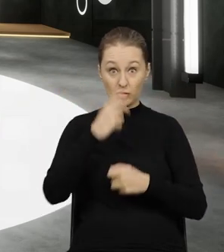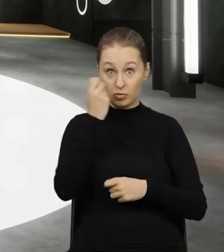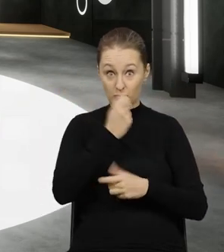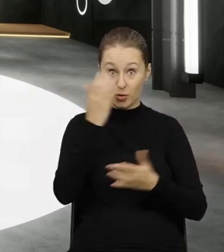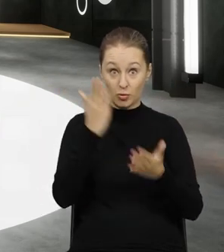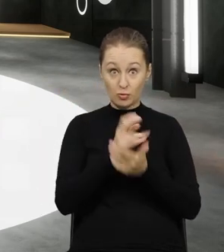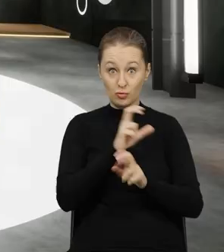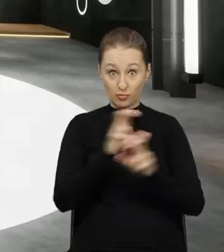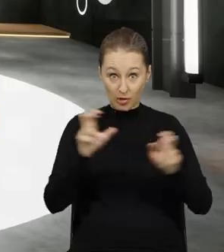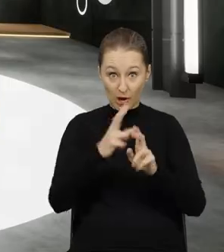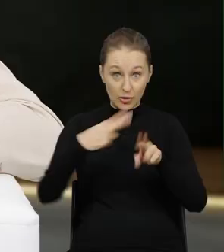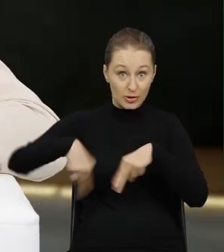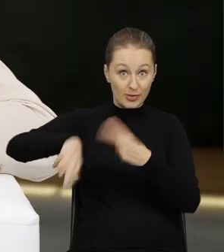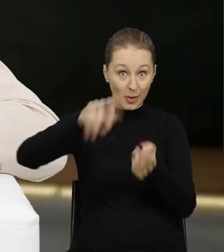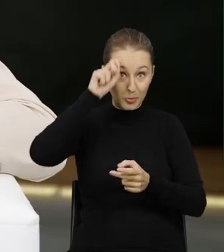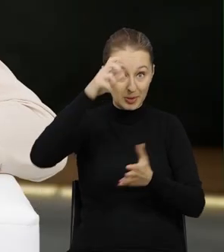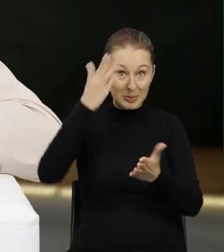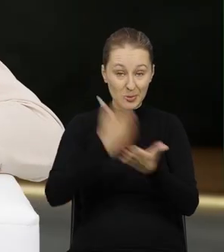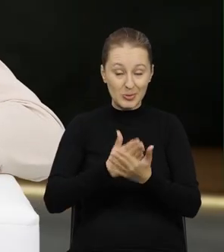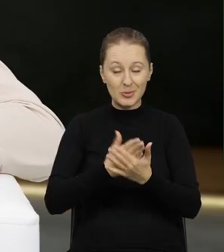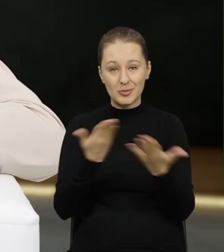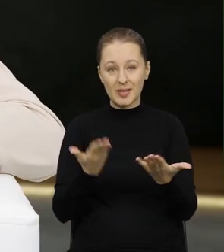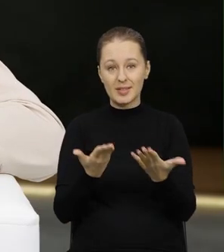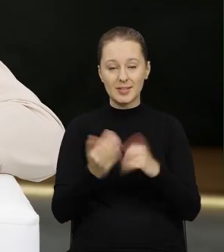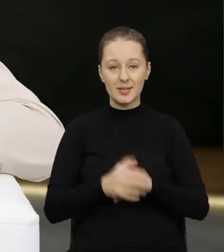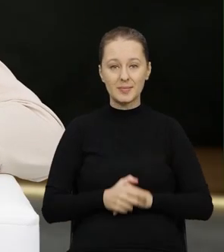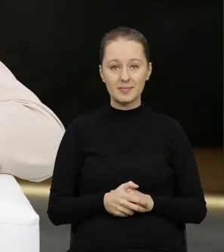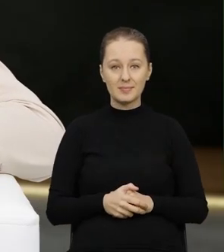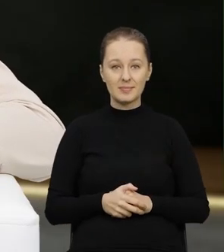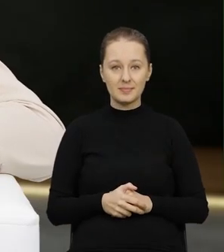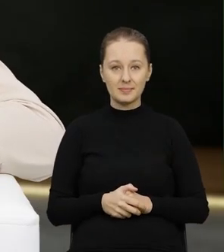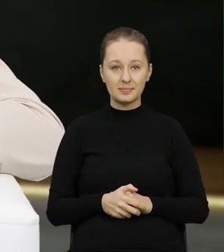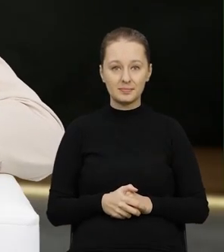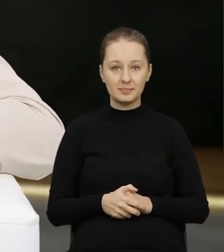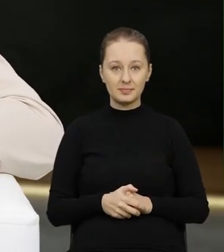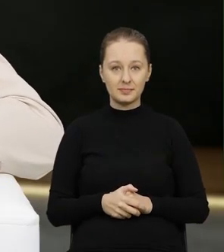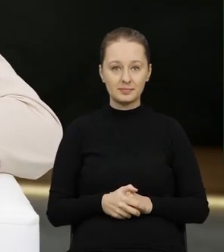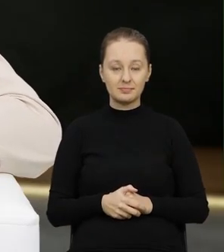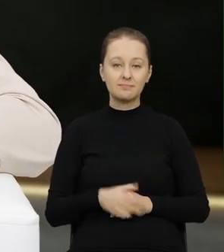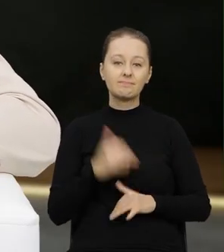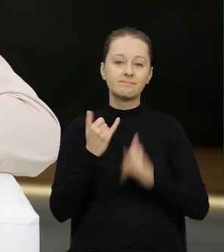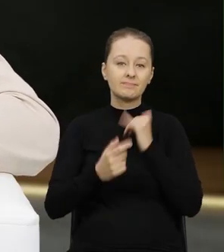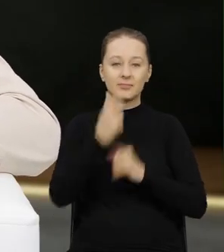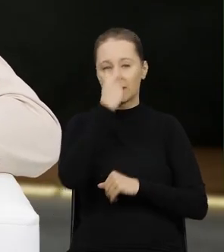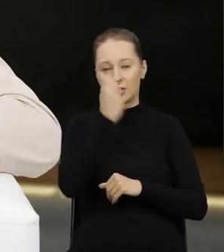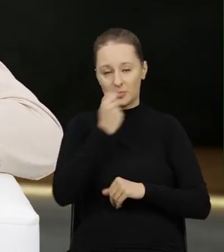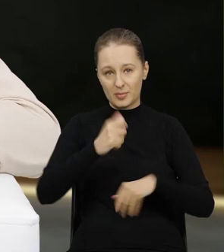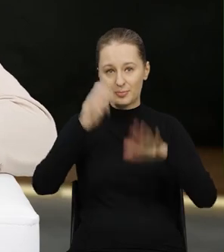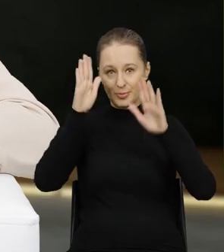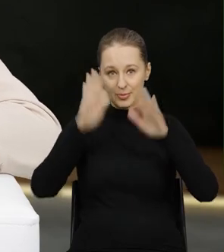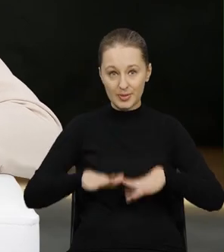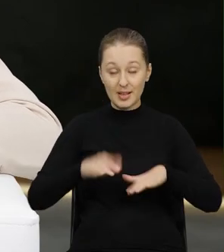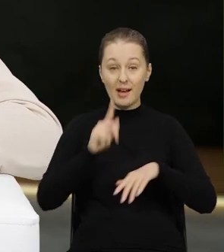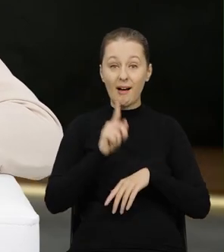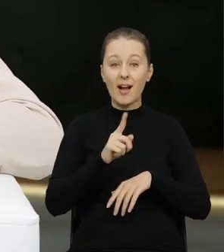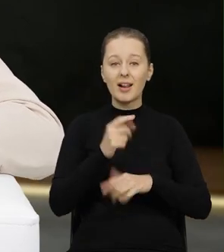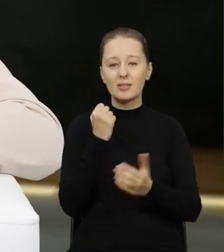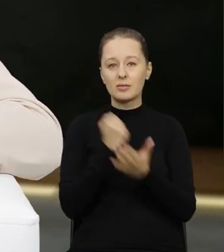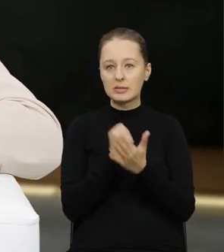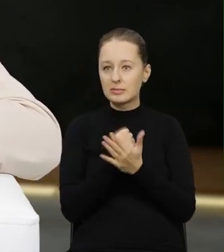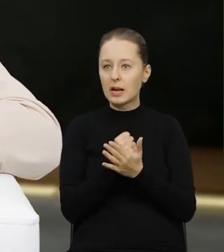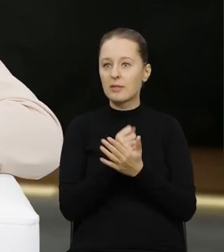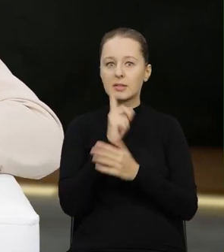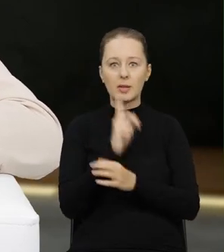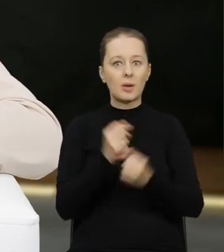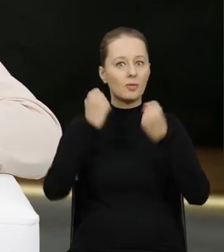odpady już są w trakcie zwrotu do Niemiec. To tak, że to nie jest tak, że jakby te odpady są porzucane. Natomiast